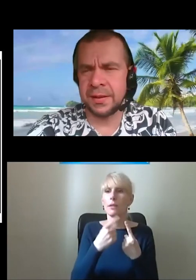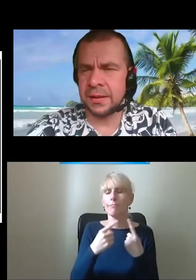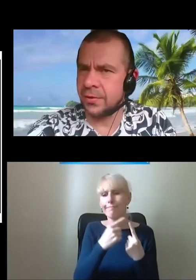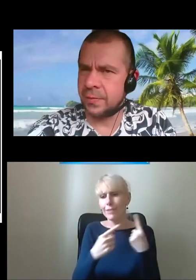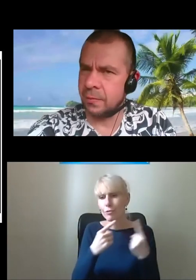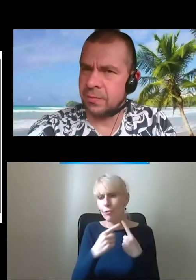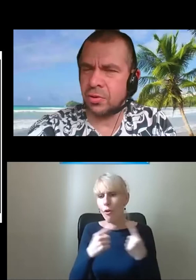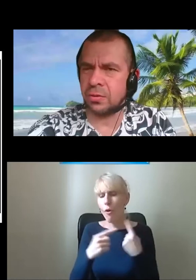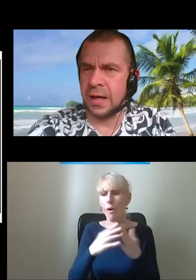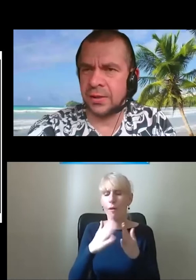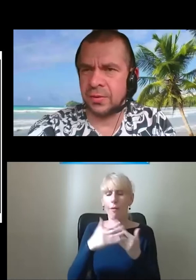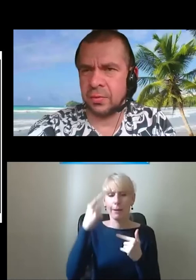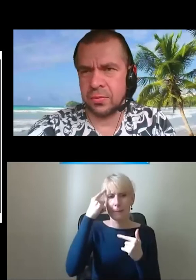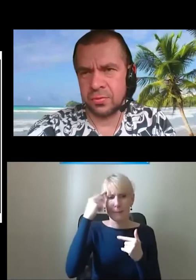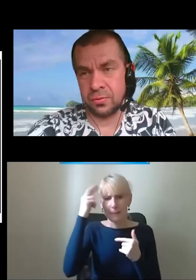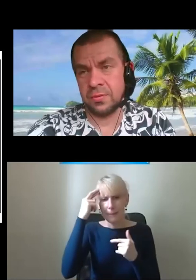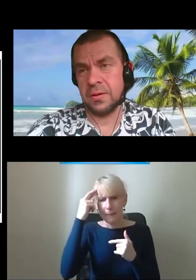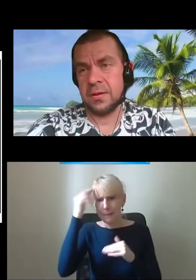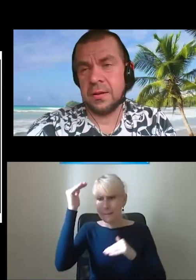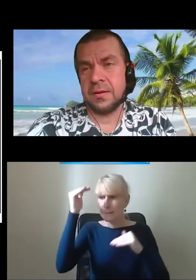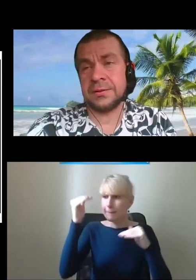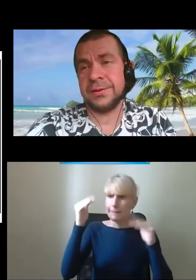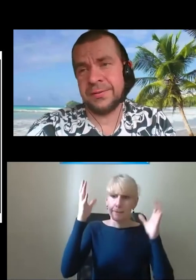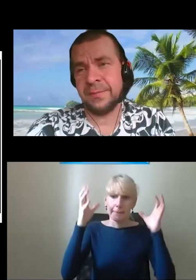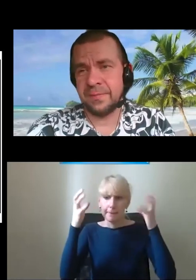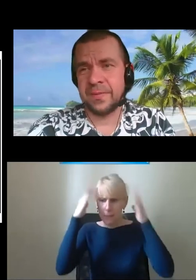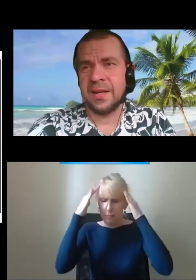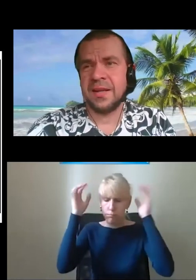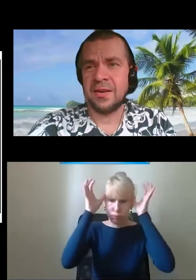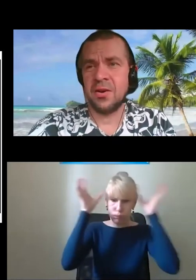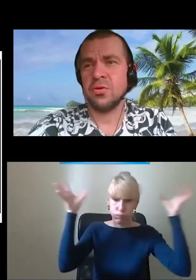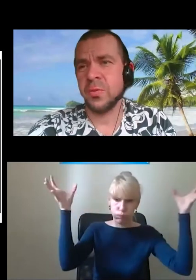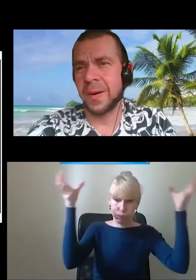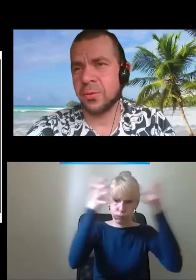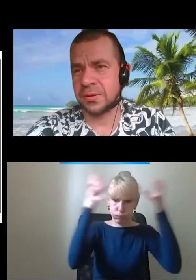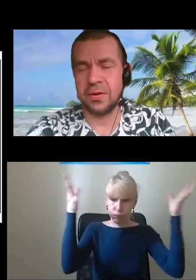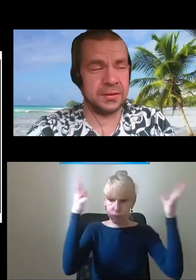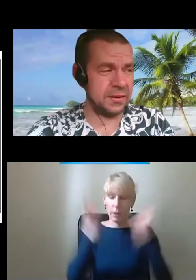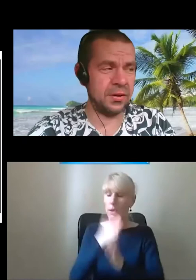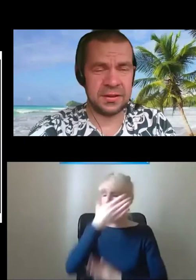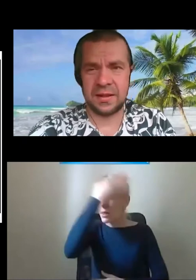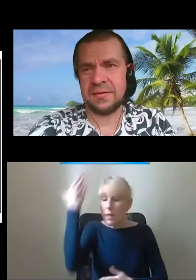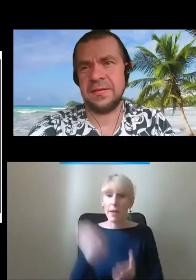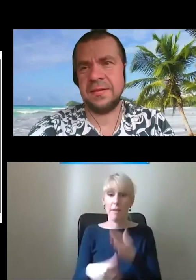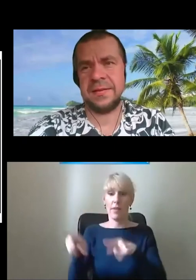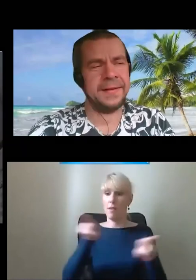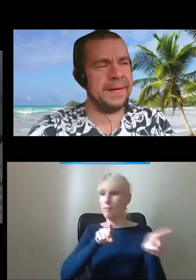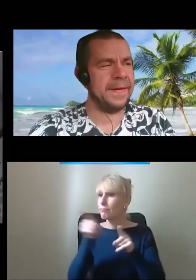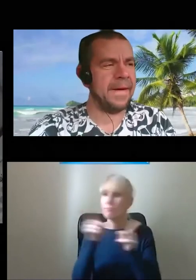naprawdę gigantyczny problem, żeby się odnaleźć w tym gąszczu, znaczy w tym gąszczu braku rozwiązań. O, tak.